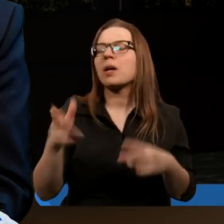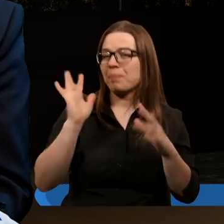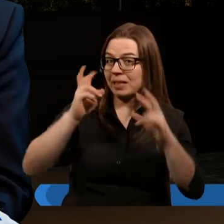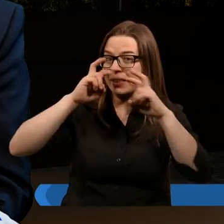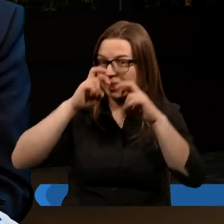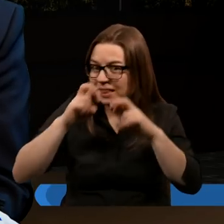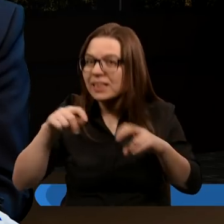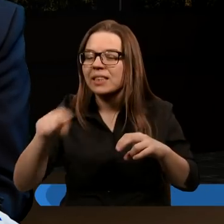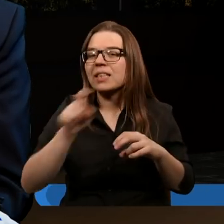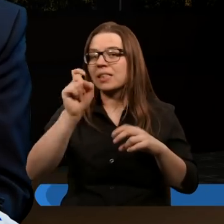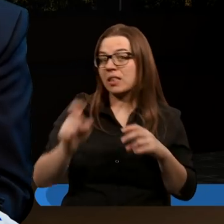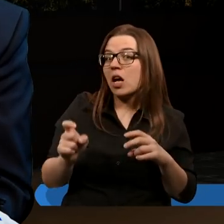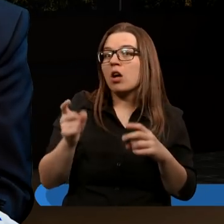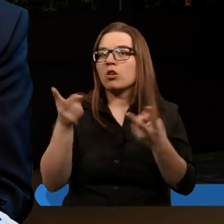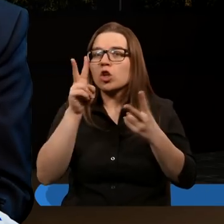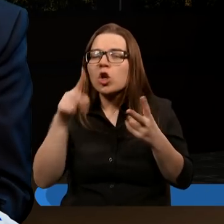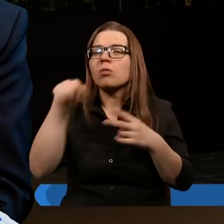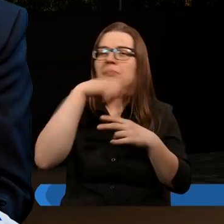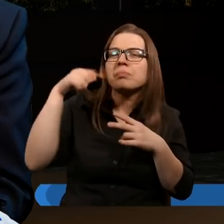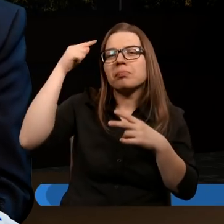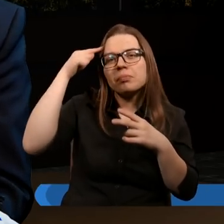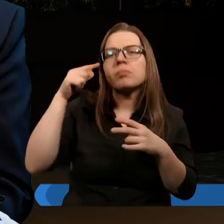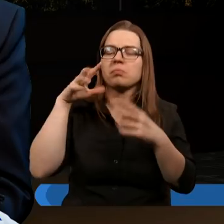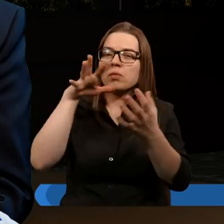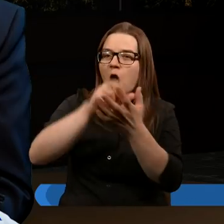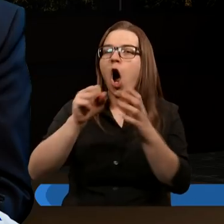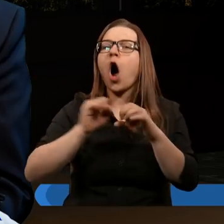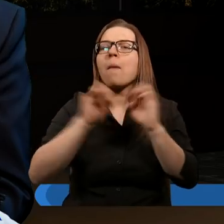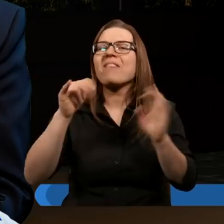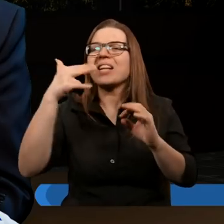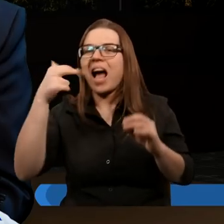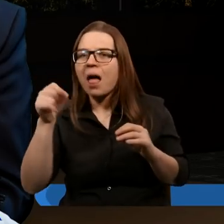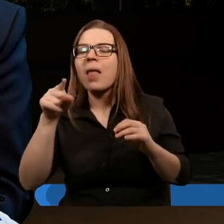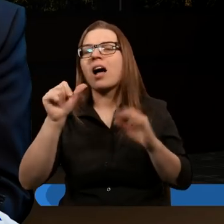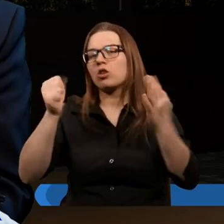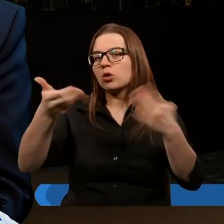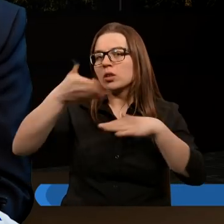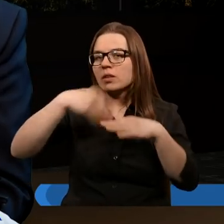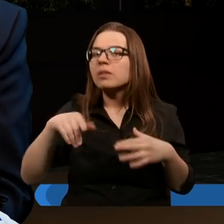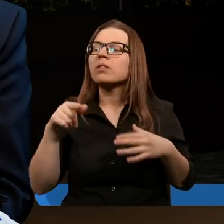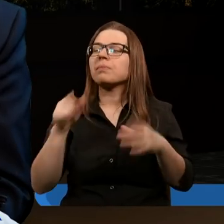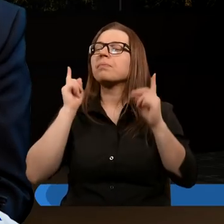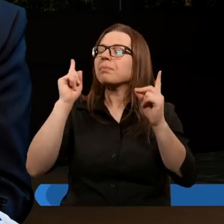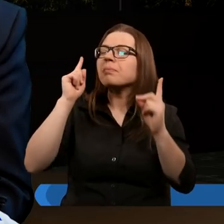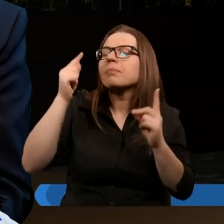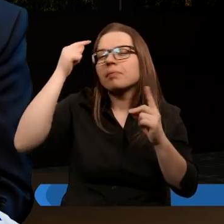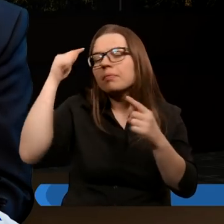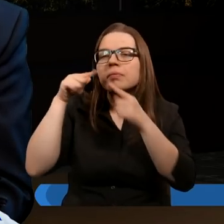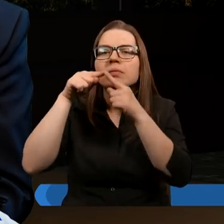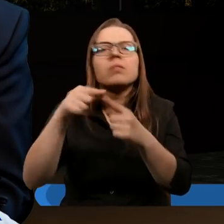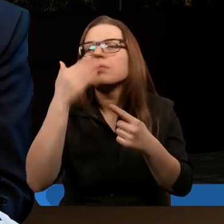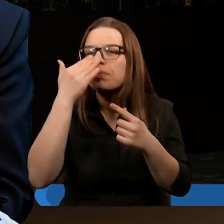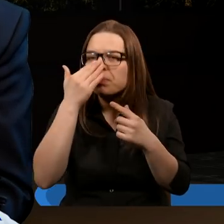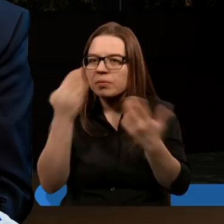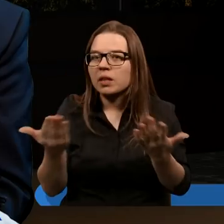analizowali te zagadnienia i ktokolwiek sięgnie po Księgo Objawienia do tego szóstego rozdziału, powinien zwrócić uwagę nie jedynie na